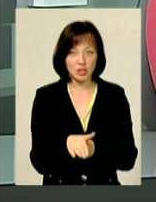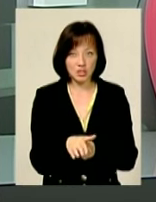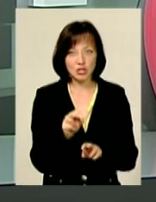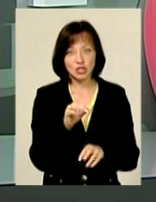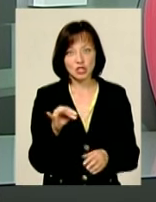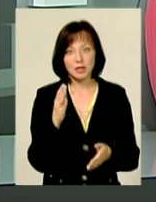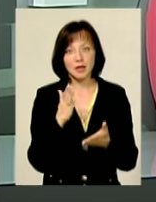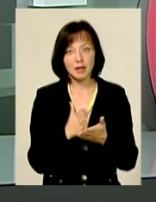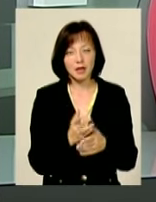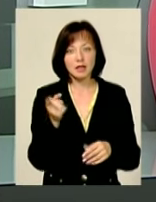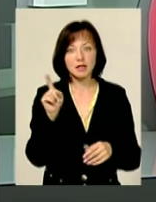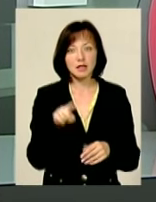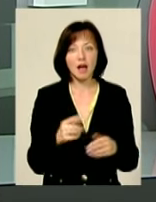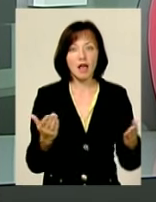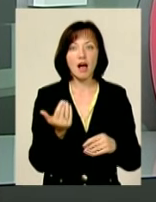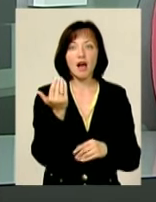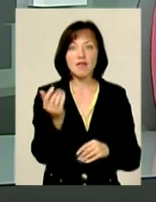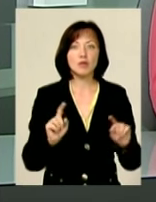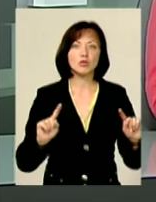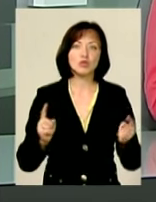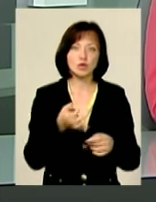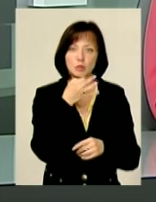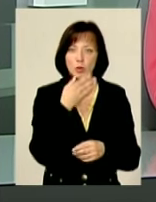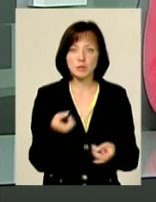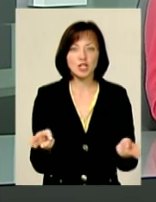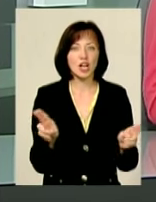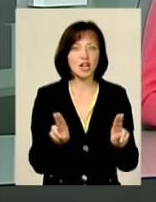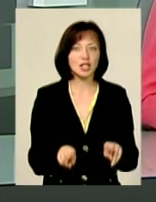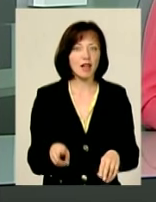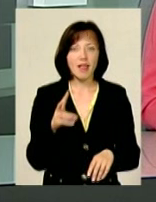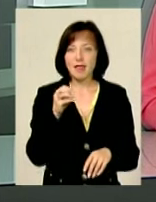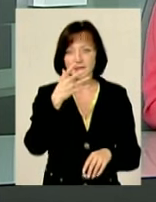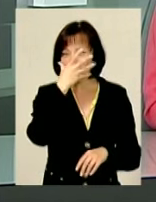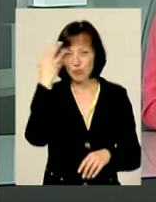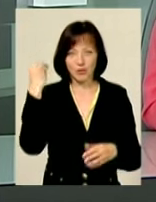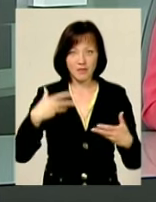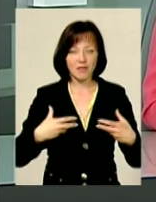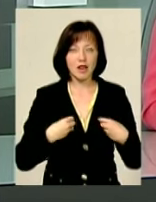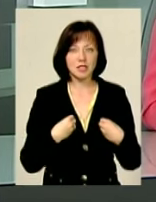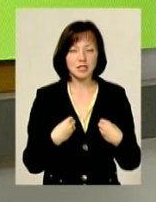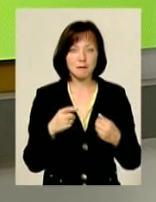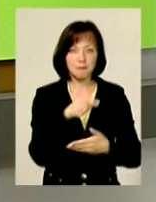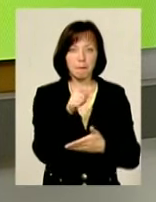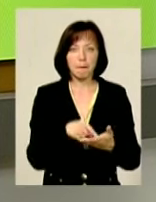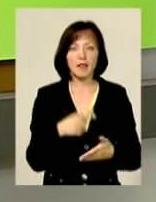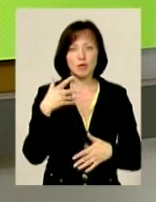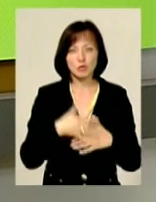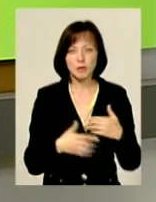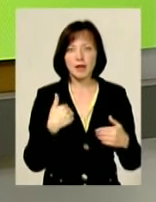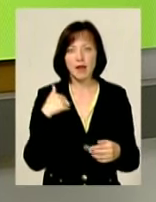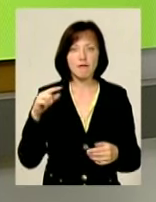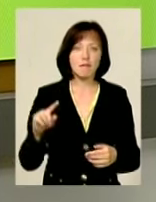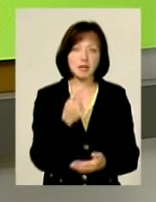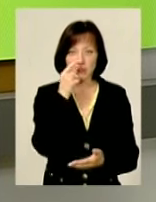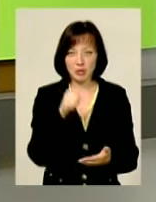чи є та, яка вам дуже сподобалася, від якої у вас залишились такі незабутні враження? Ви розумієте, я вперше потрапив,